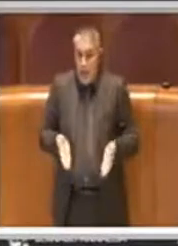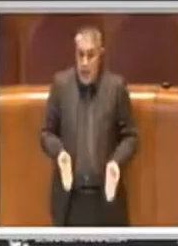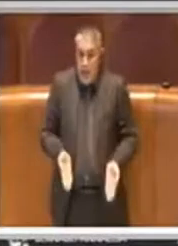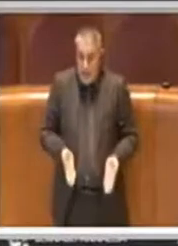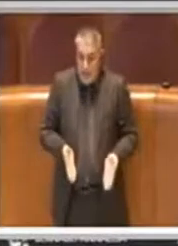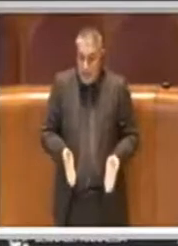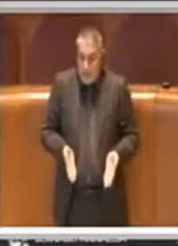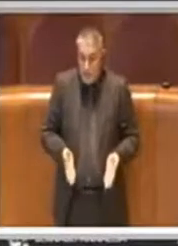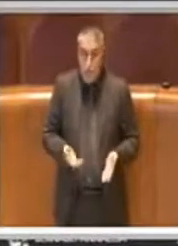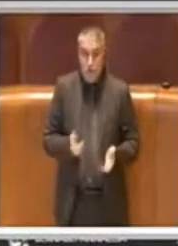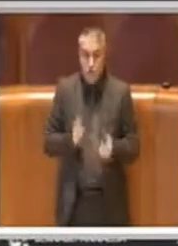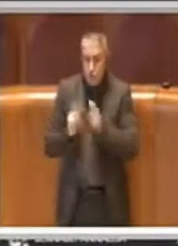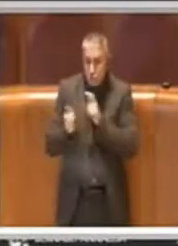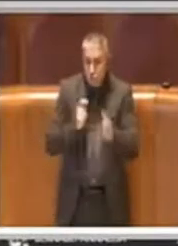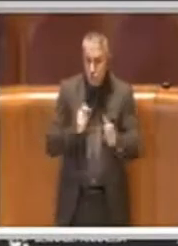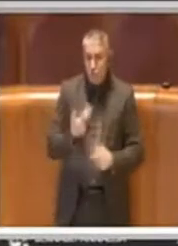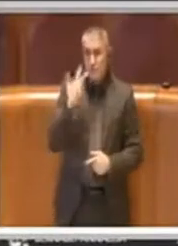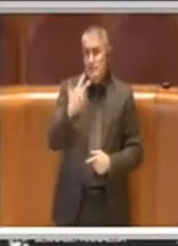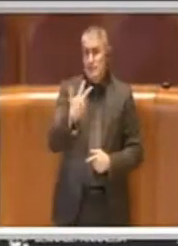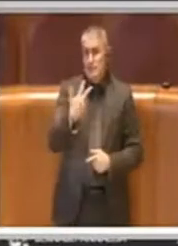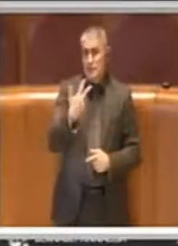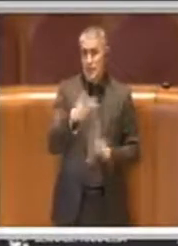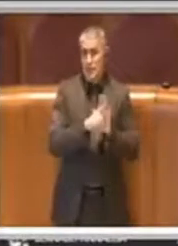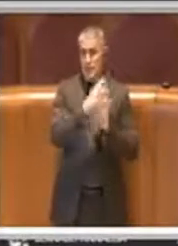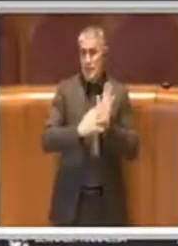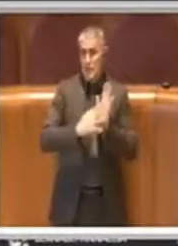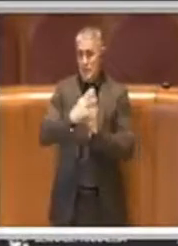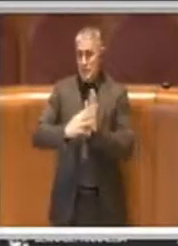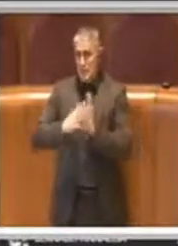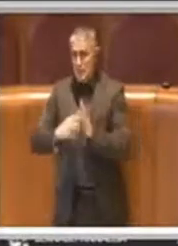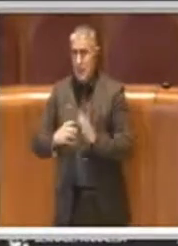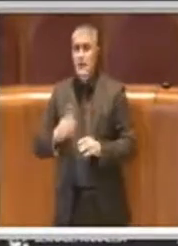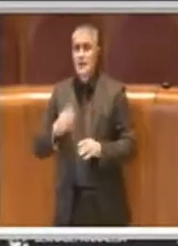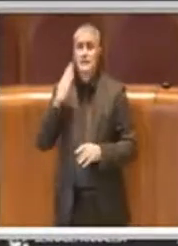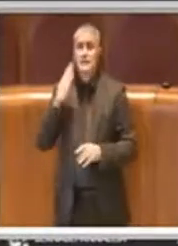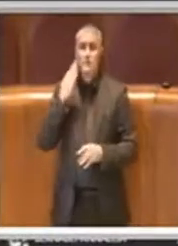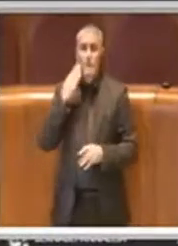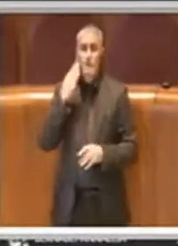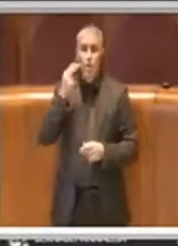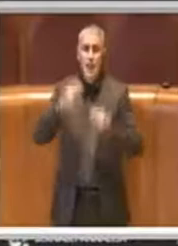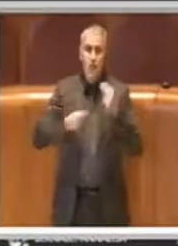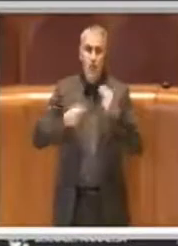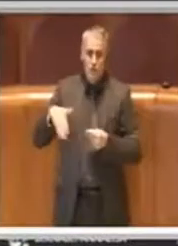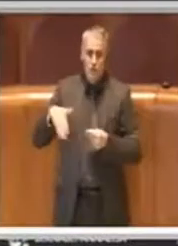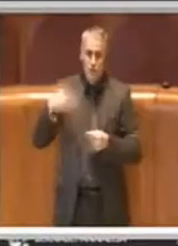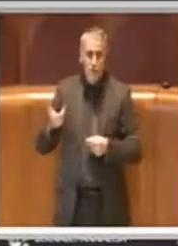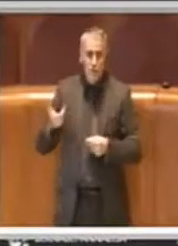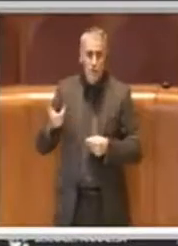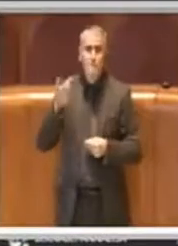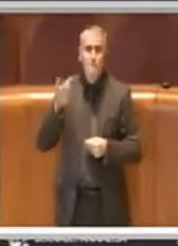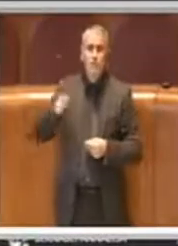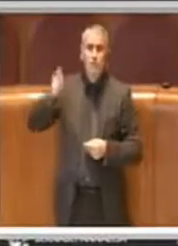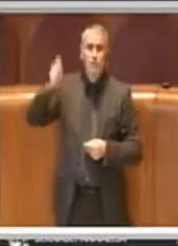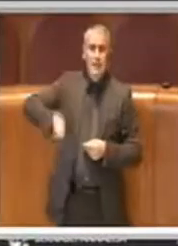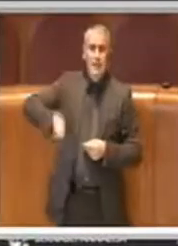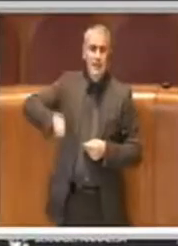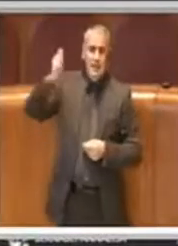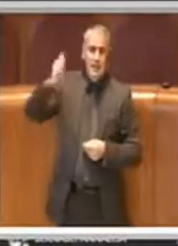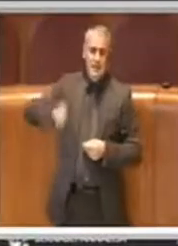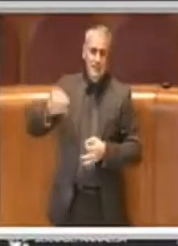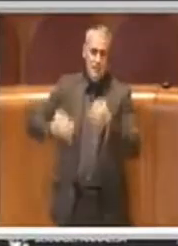di tre delibere che sono debiti fuori bilancio dettate da alcune sentenze, questo